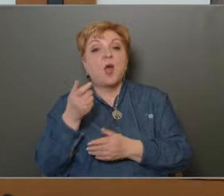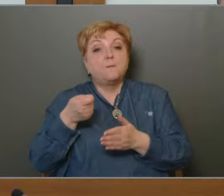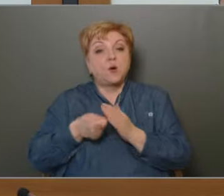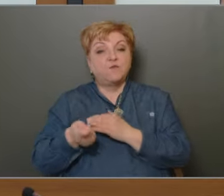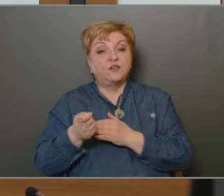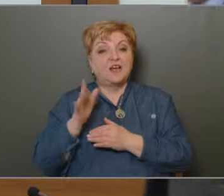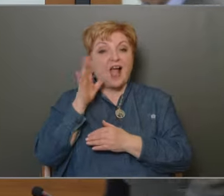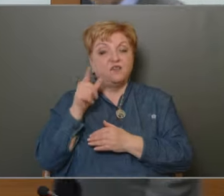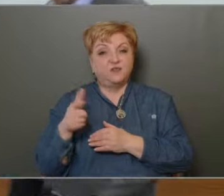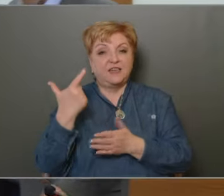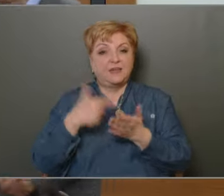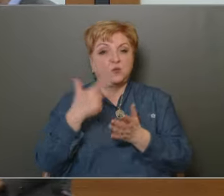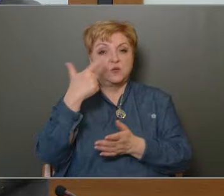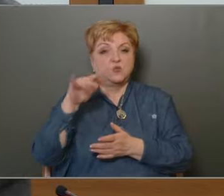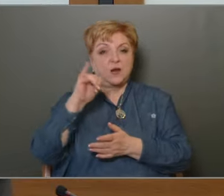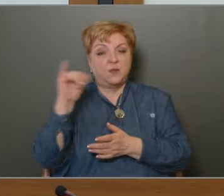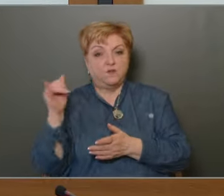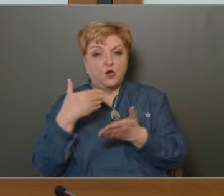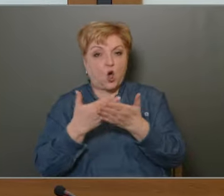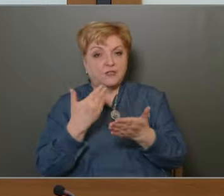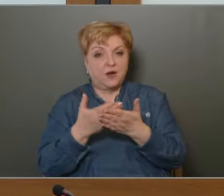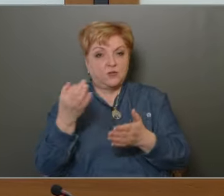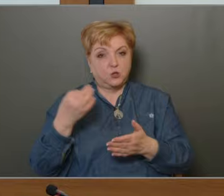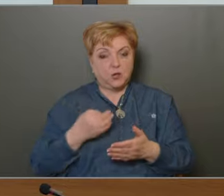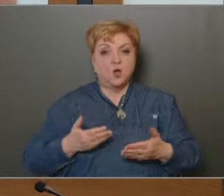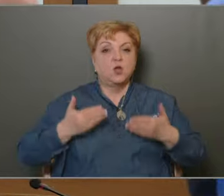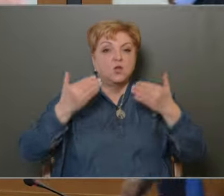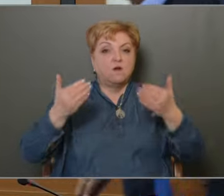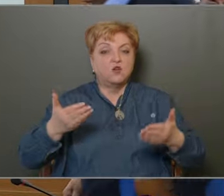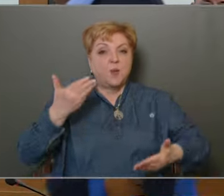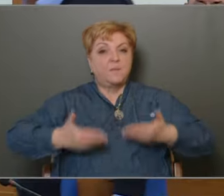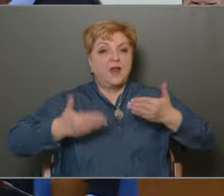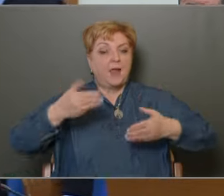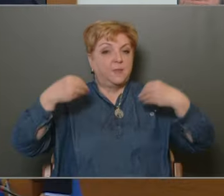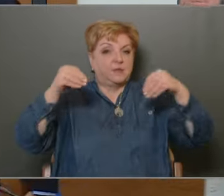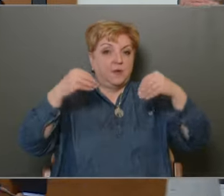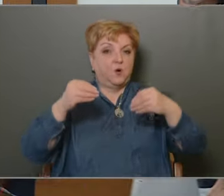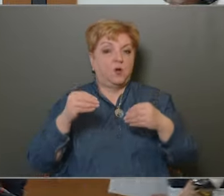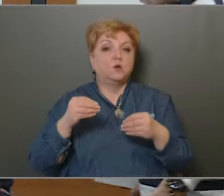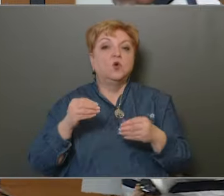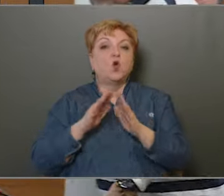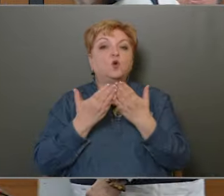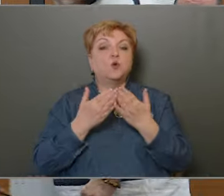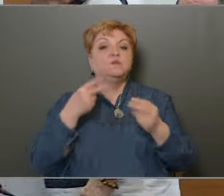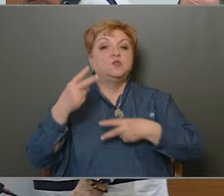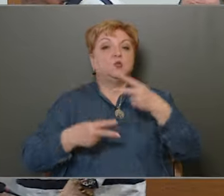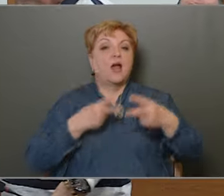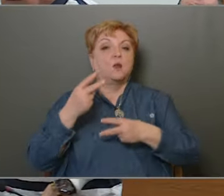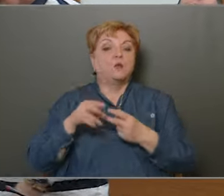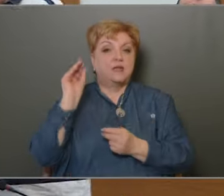2023. évi vazdálkodásáról, javaslat a mérlekbeszámolóra, könyvizsgálói